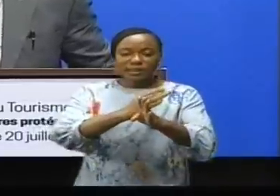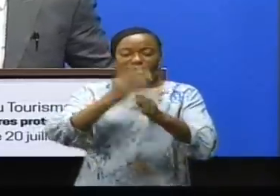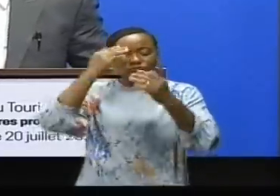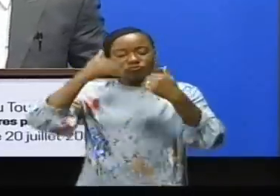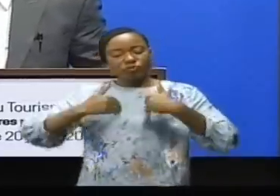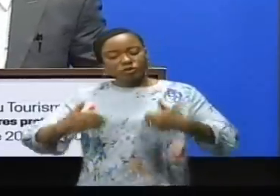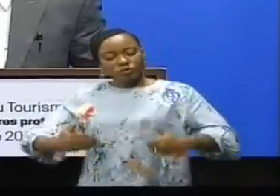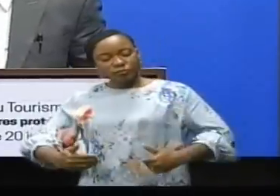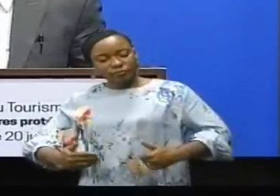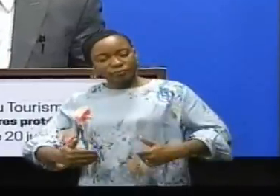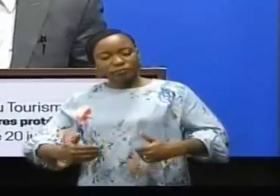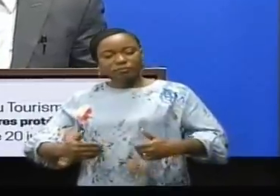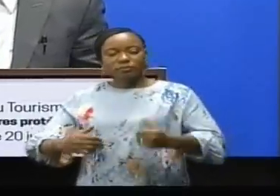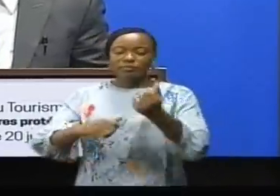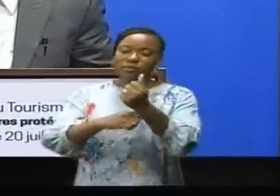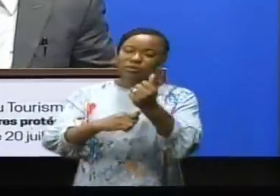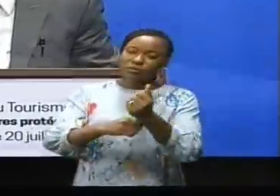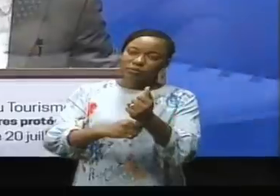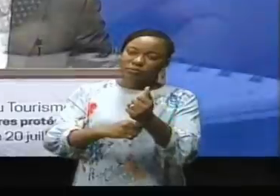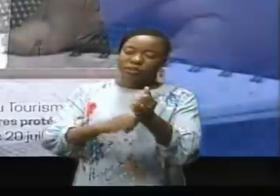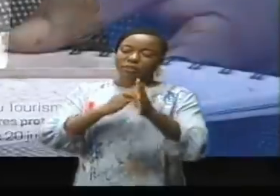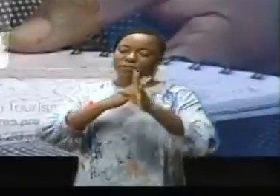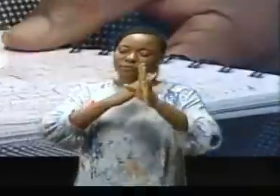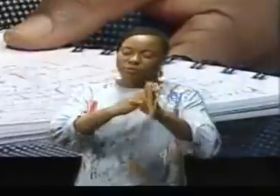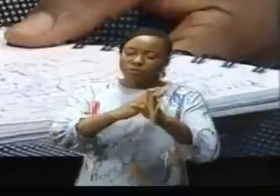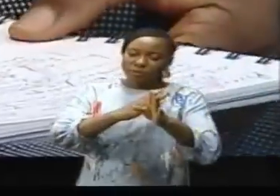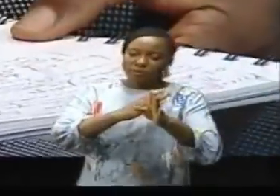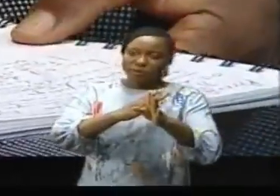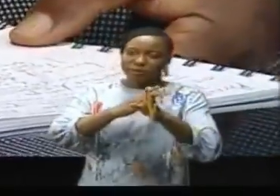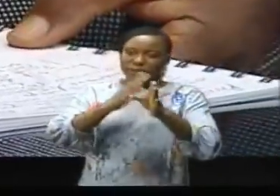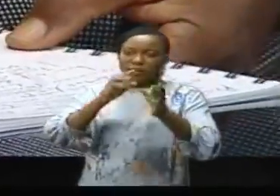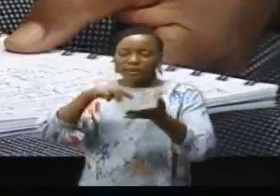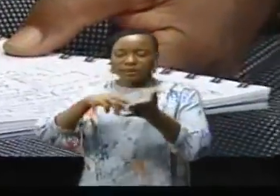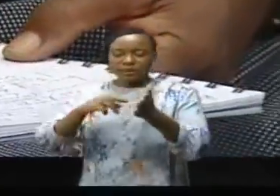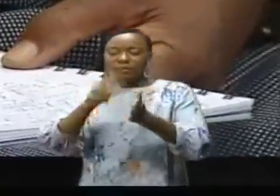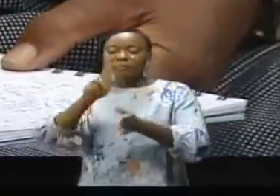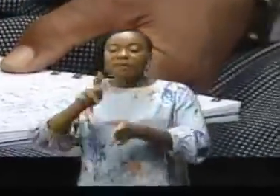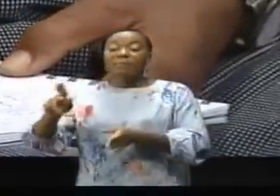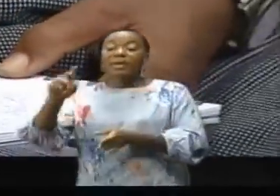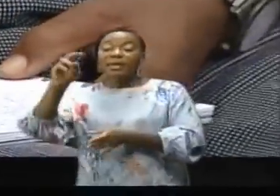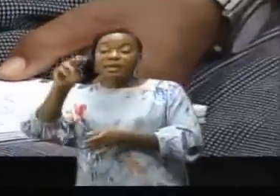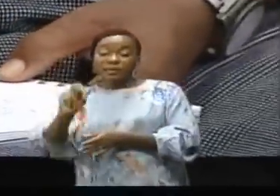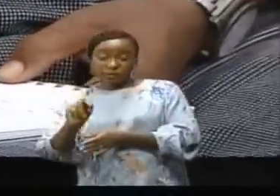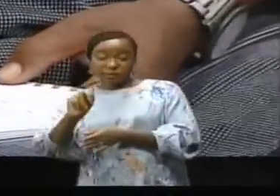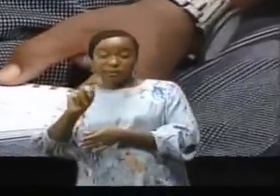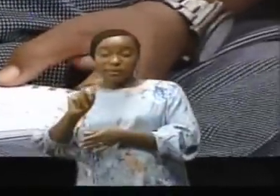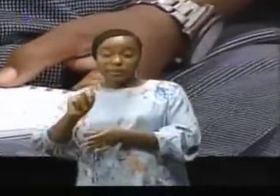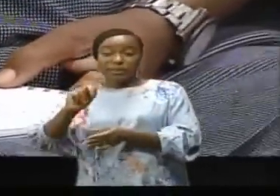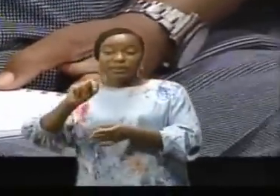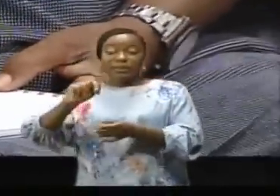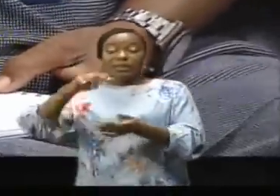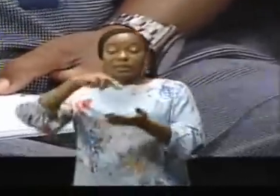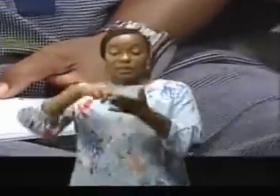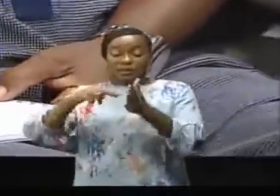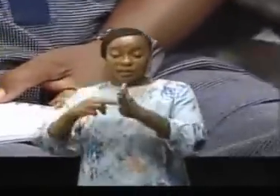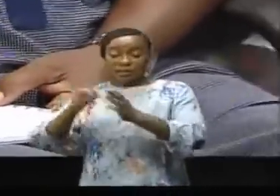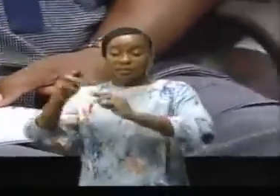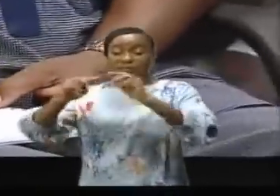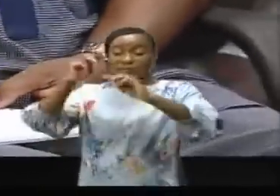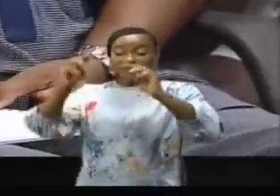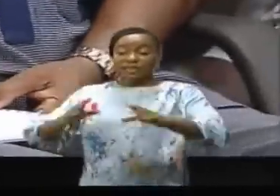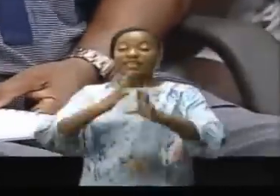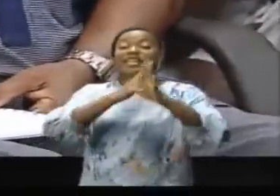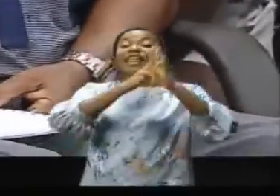corps de protection des aires protégées, les corps PEPEN, sont gérés par le ministère de la